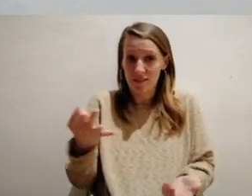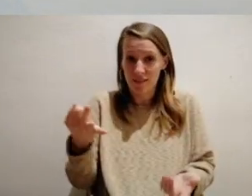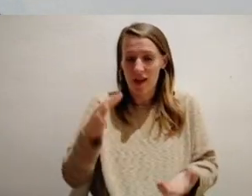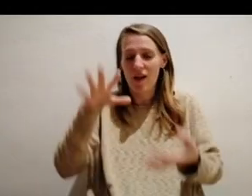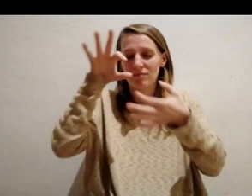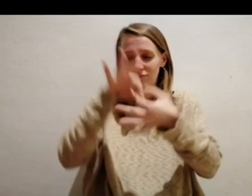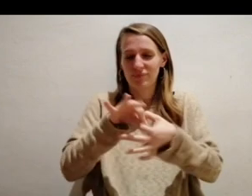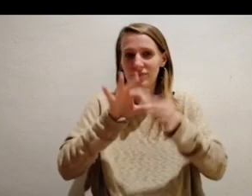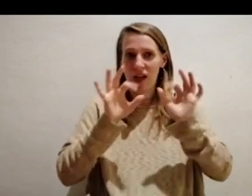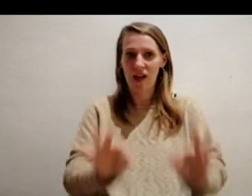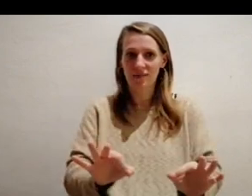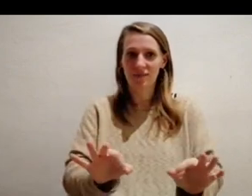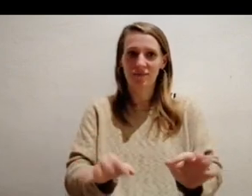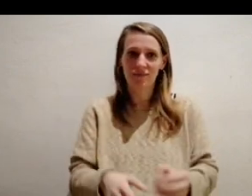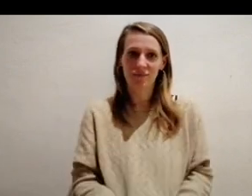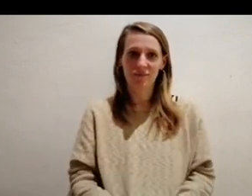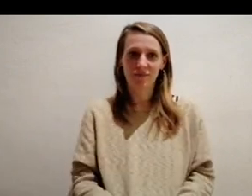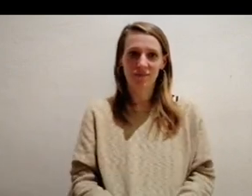vols.